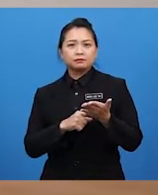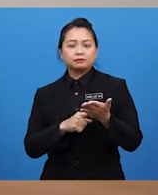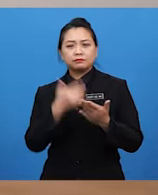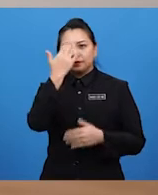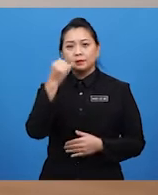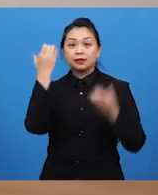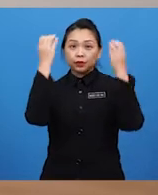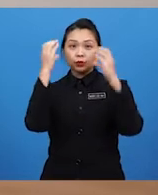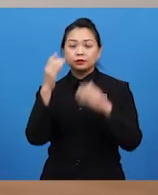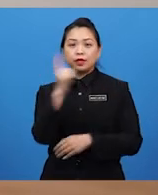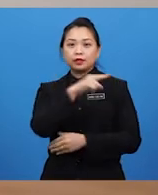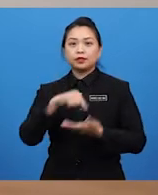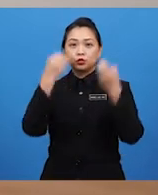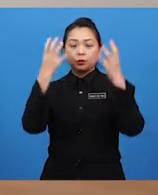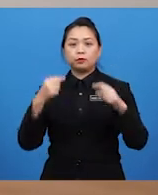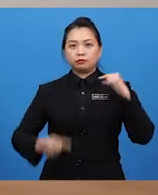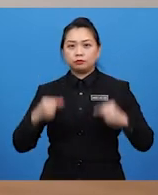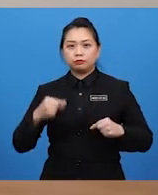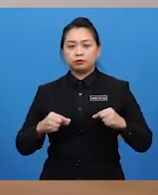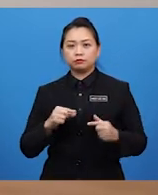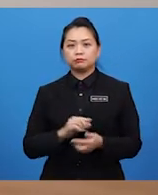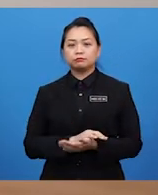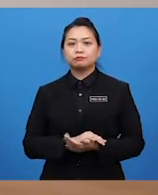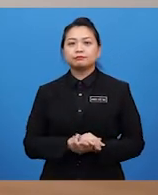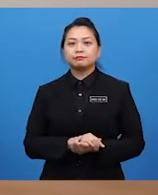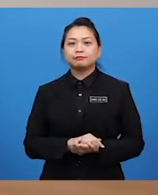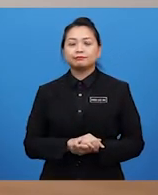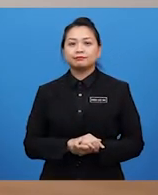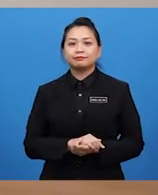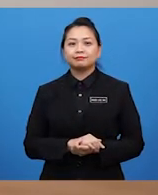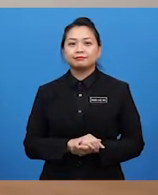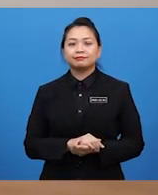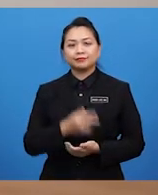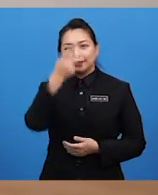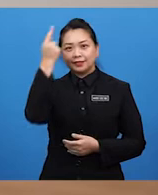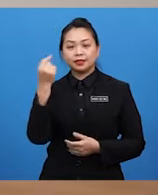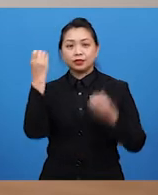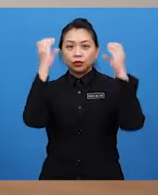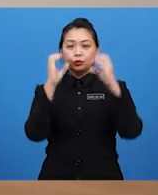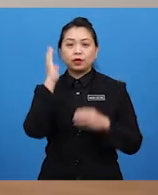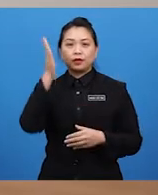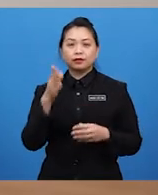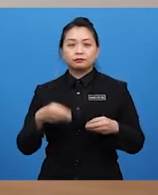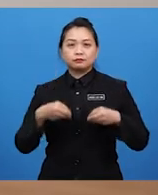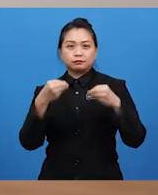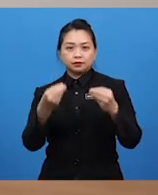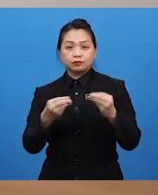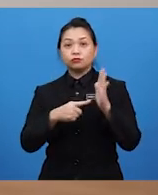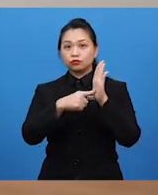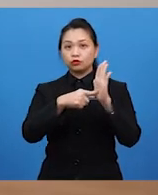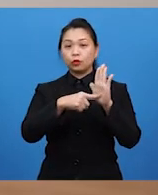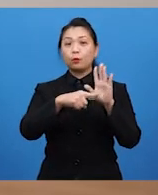Pada hari ini saya nak bergaya sebagai seorang pendekar Melayu lelaki terakhir kerana saya akan memberikan aura yang positif,